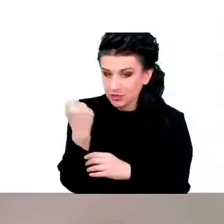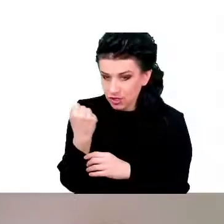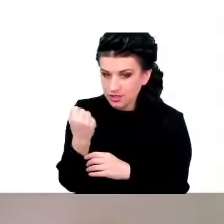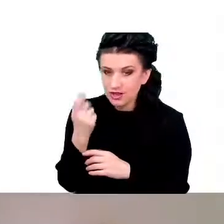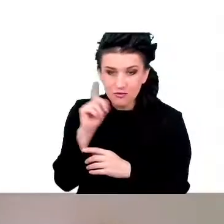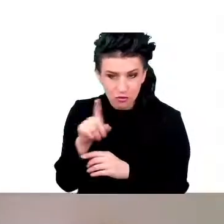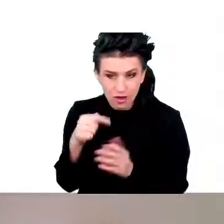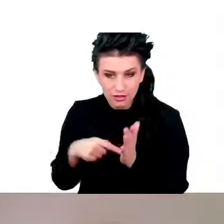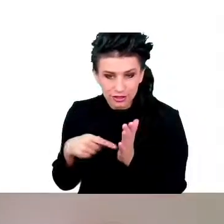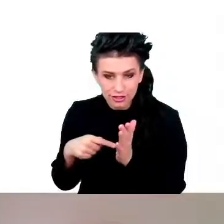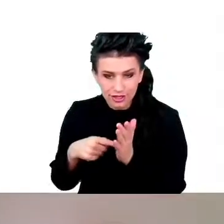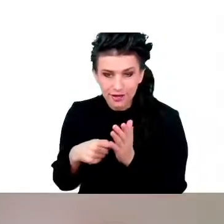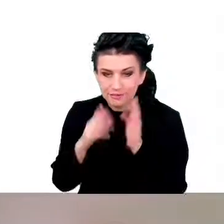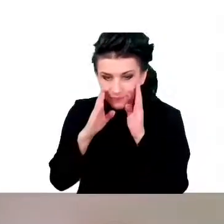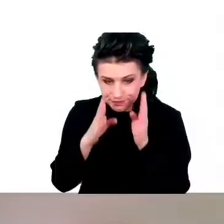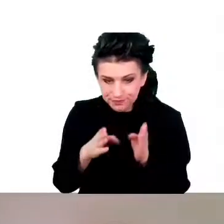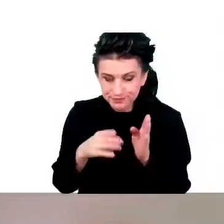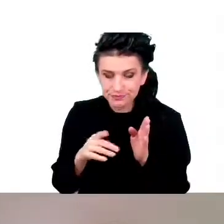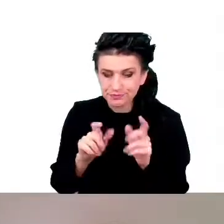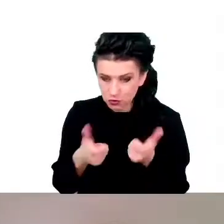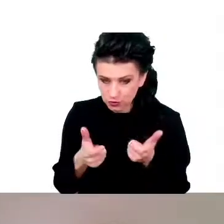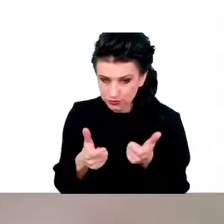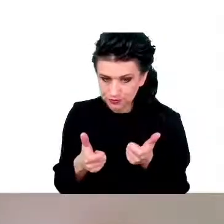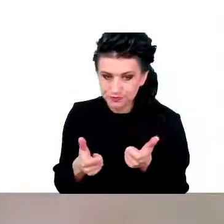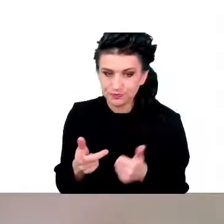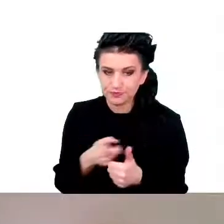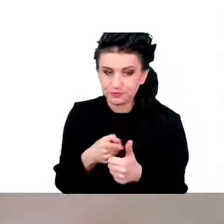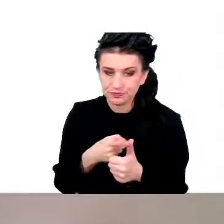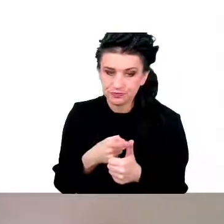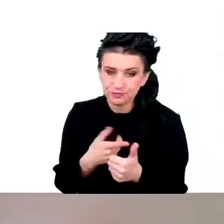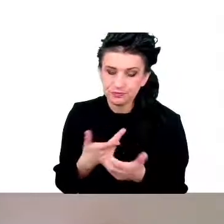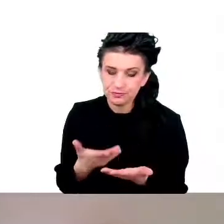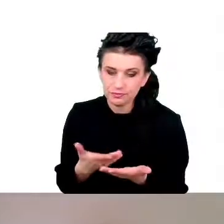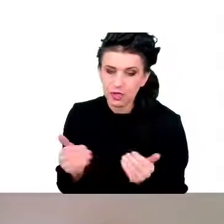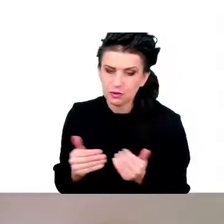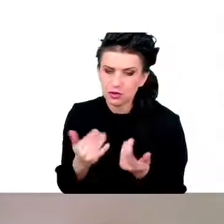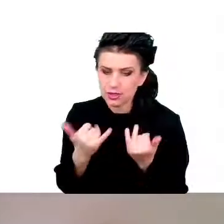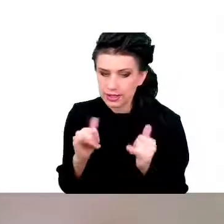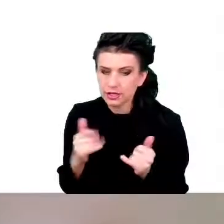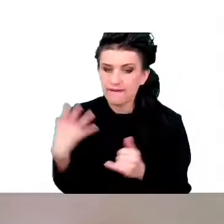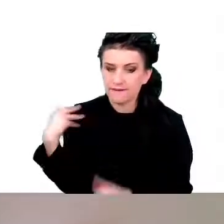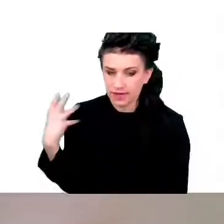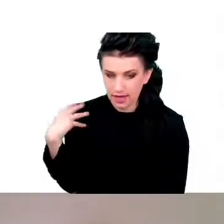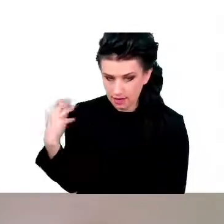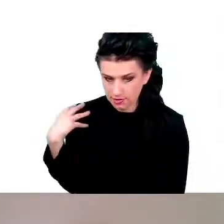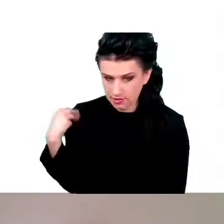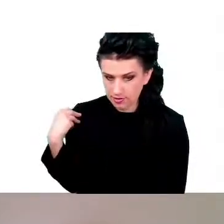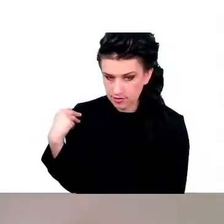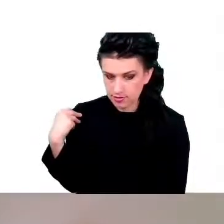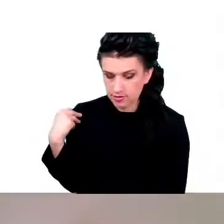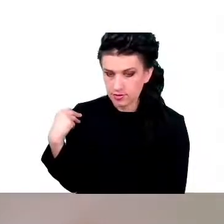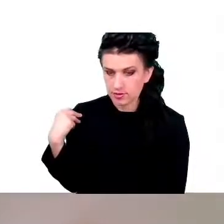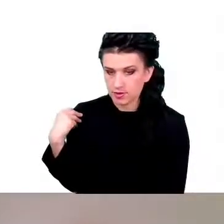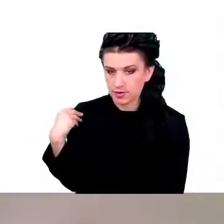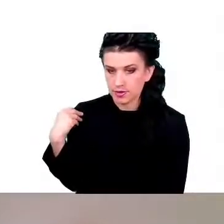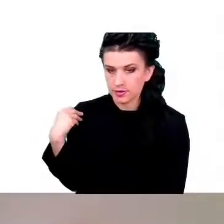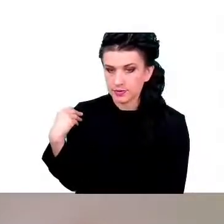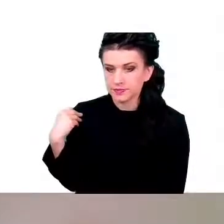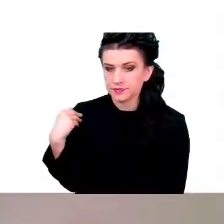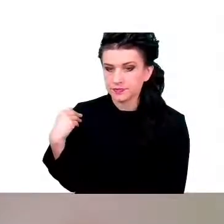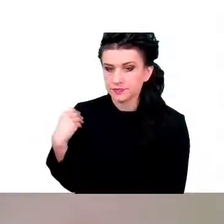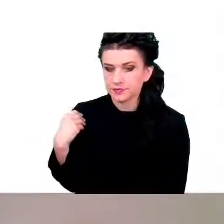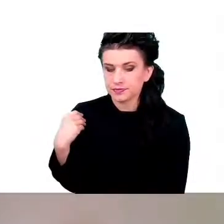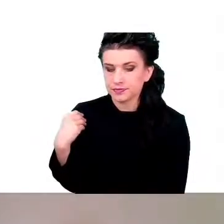niego to, że, może inaczej, wraz z wiekiem ilość